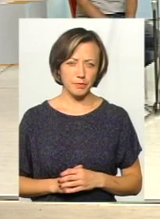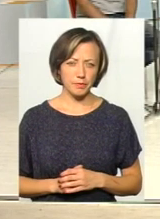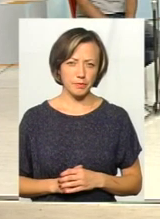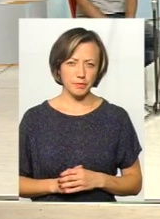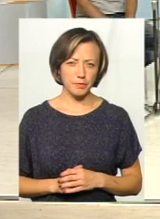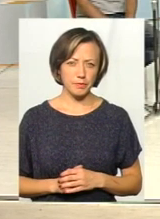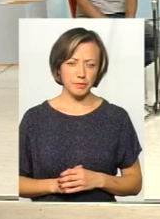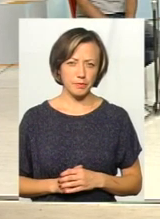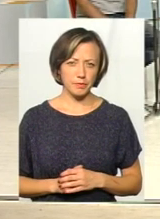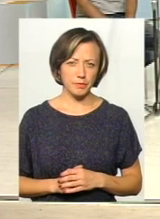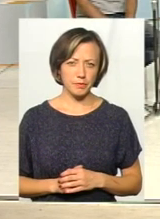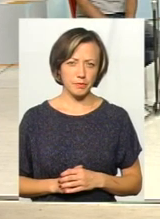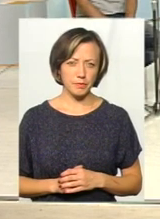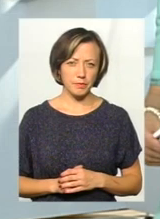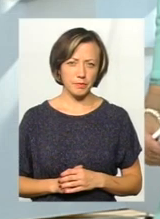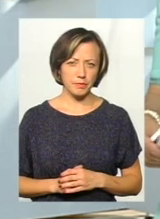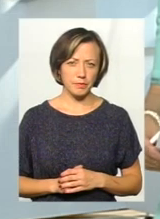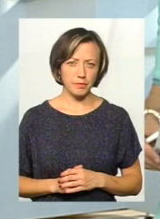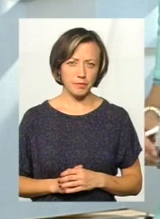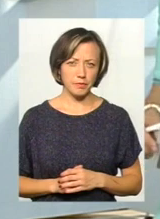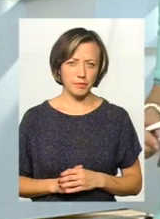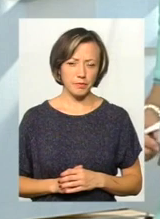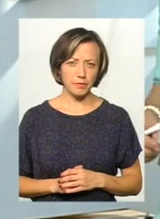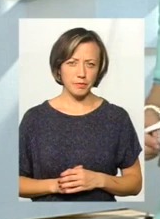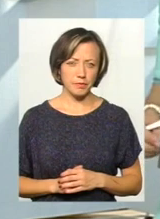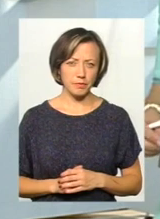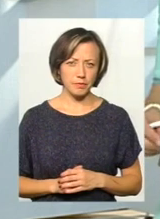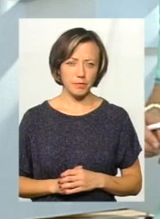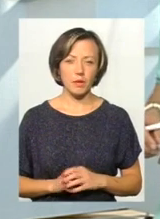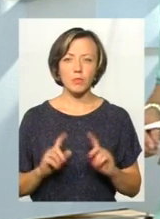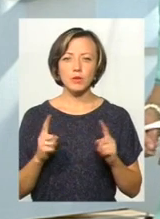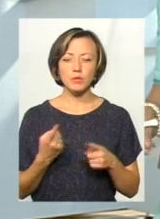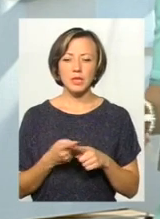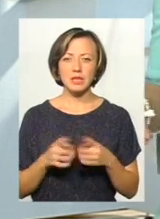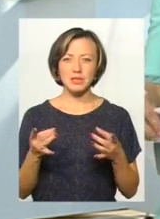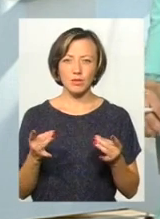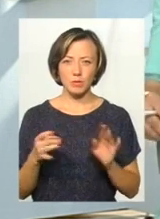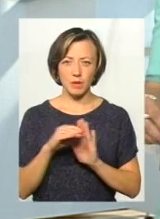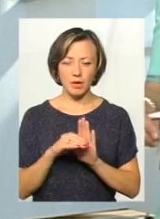Почині з цього программою, з такими додзвоночками, з цим